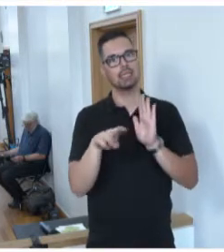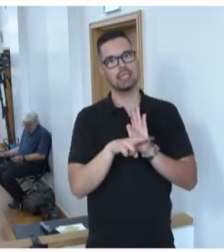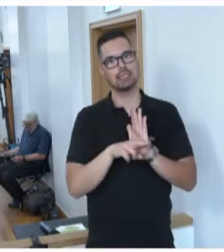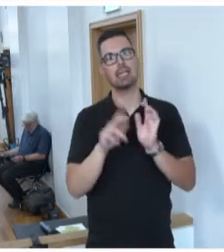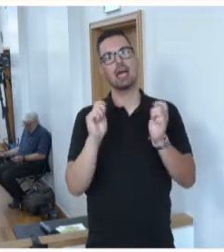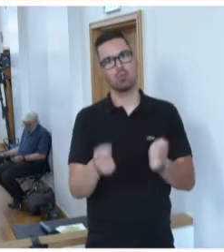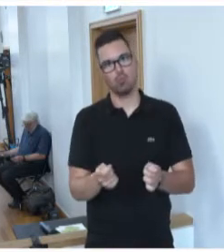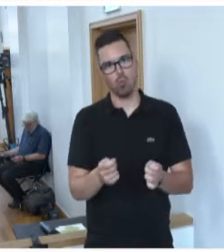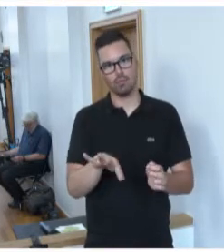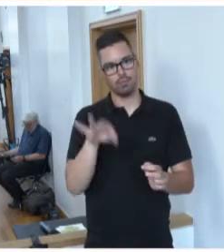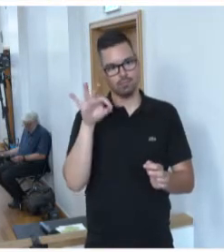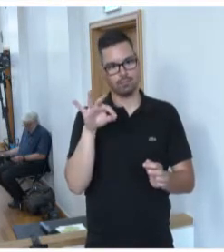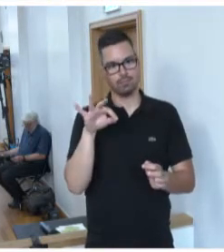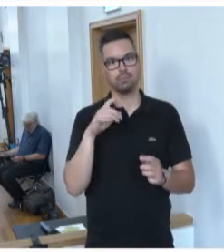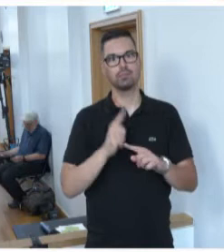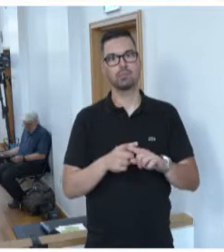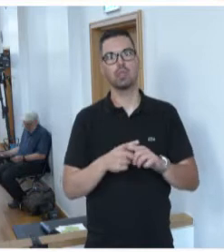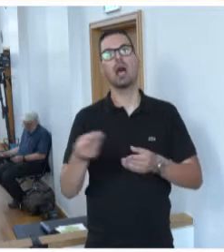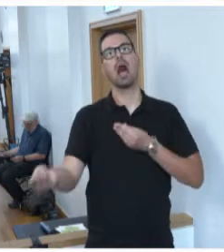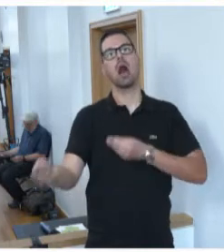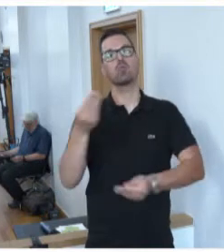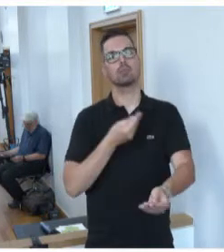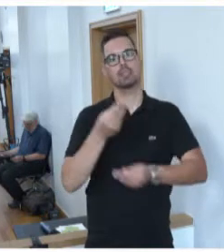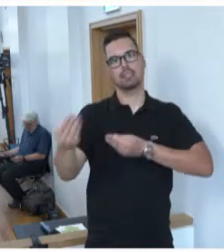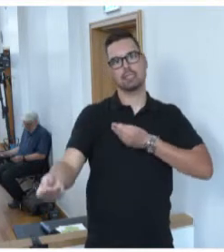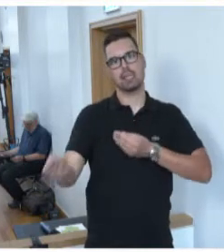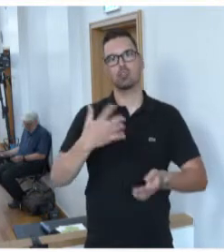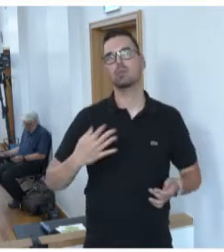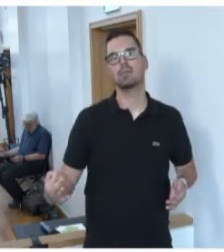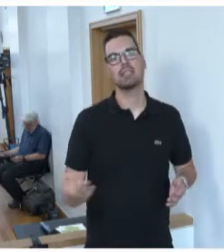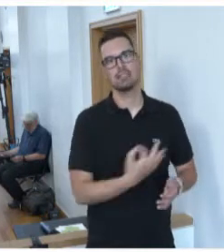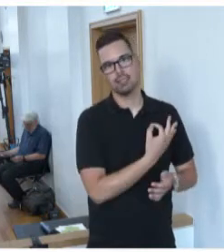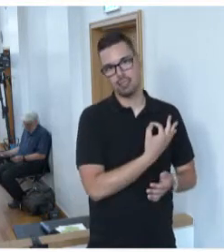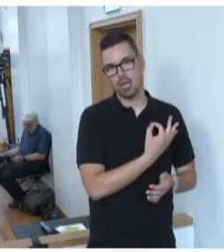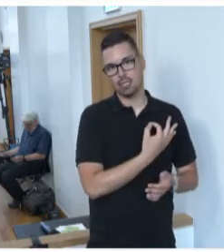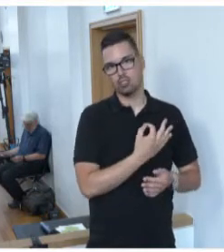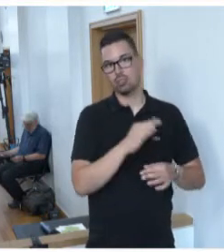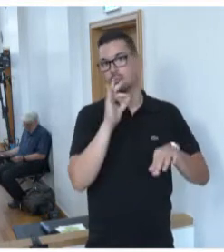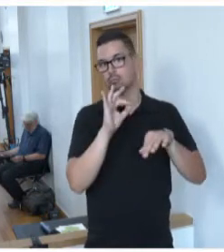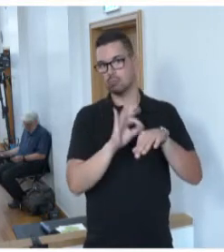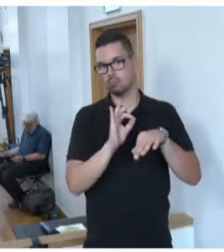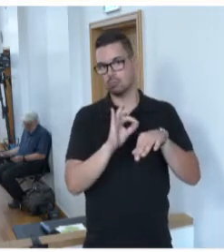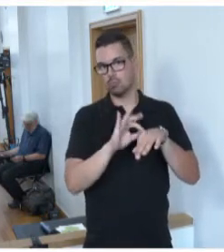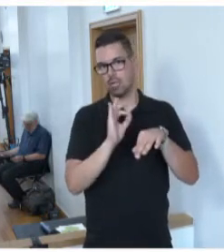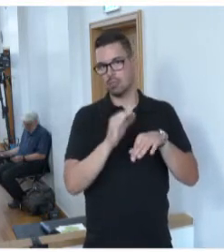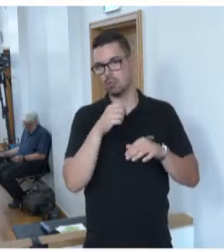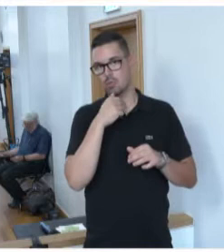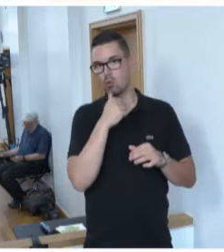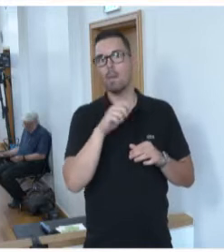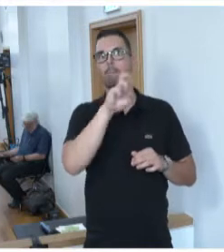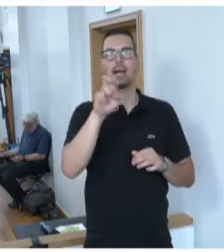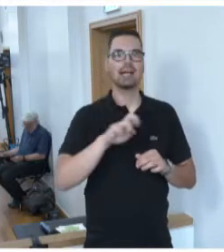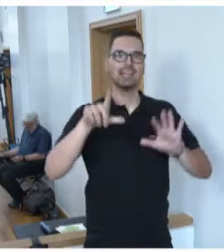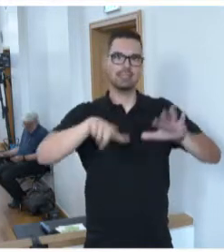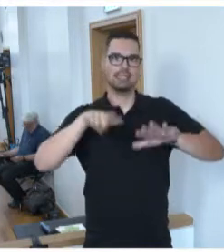an und versucht interkollegialen Austausch im saarländischen Heilberufe-Kammergesetz einzuführen. In § 17,